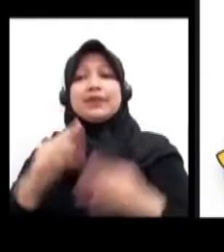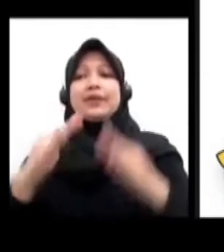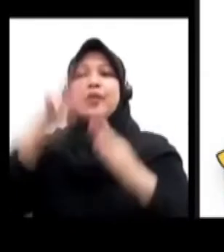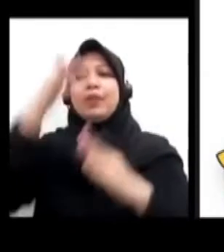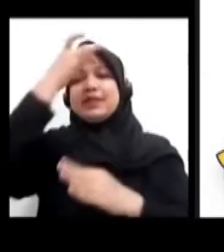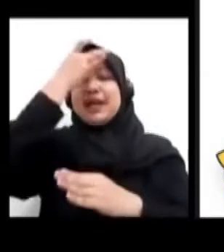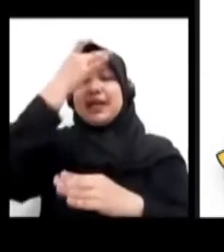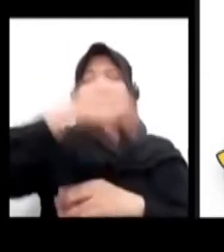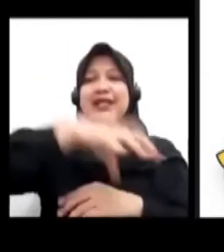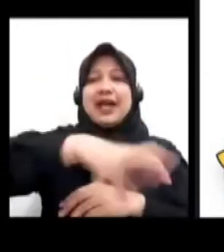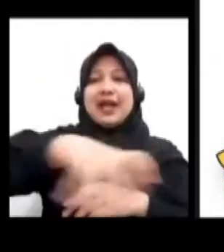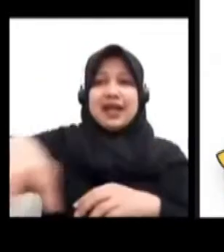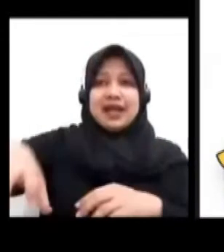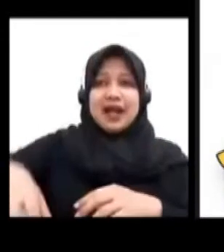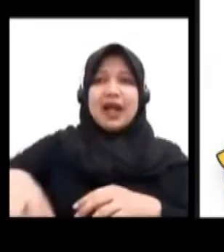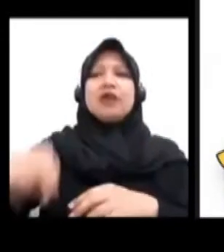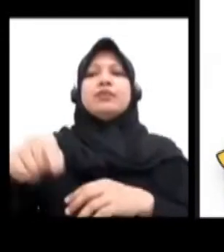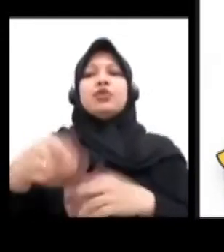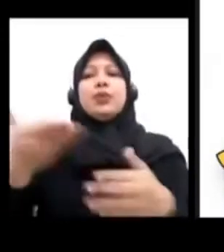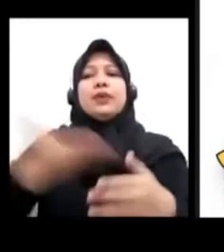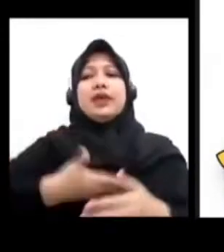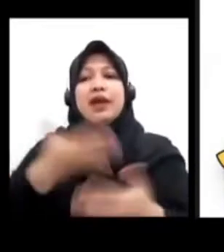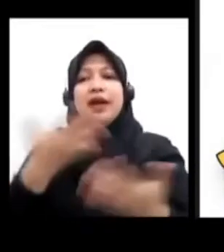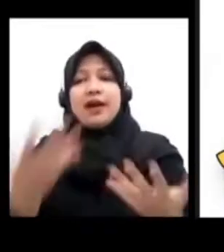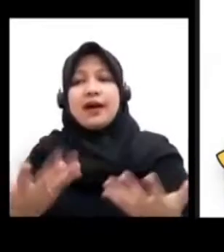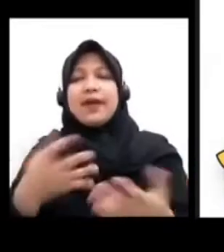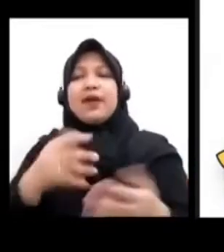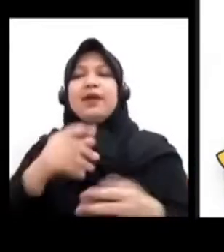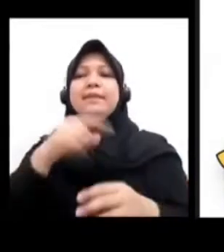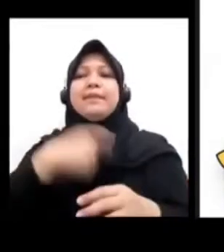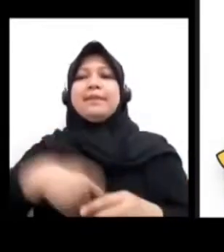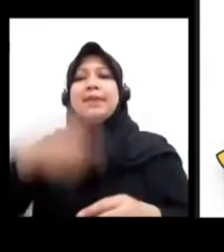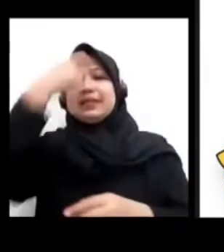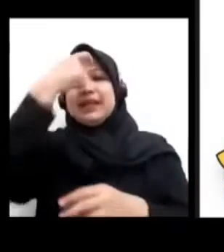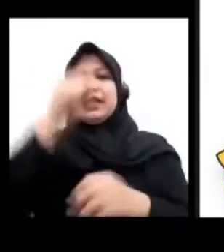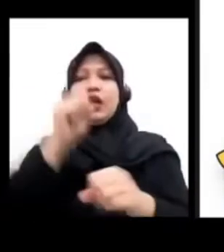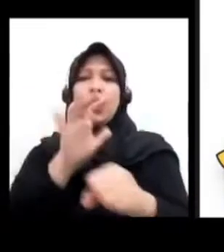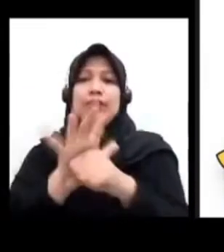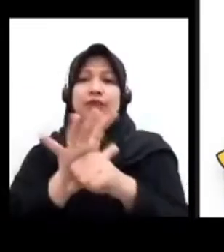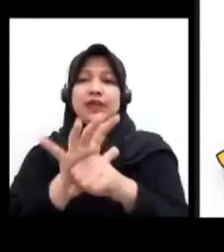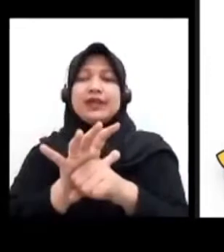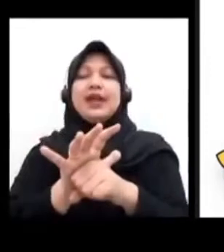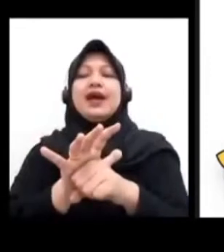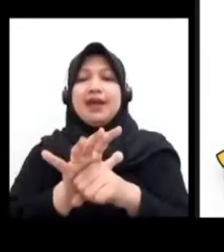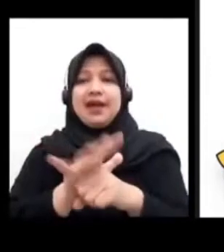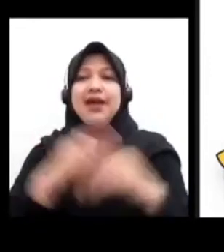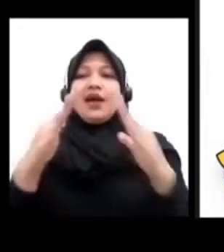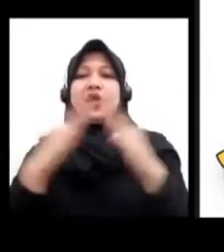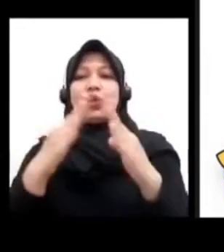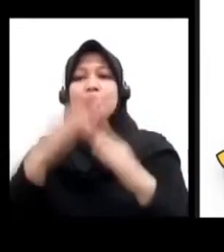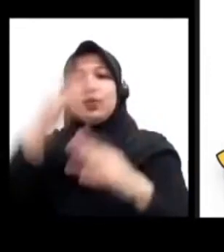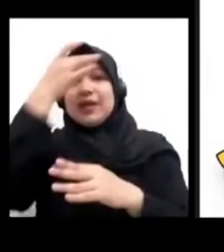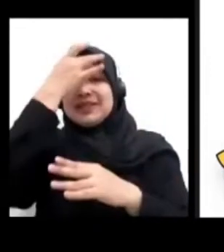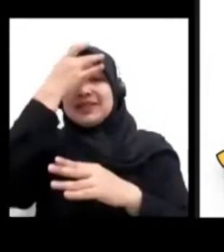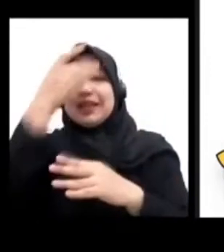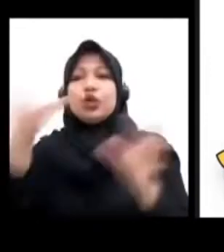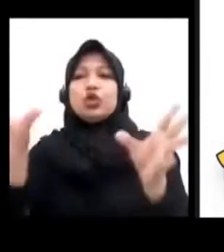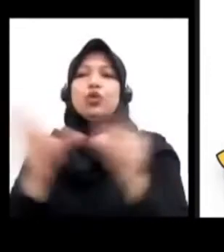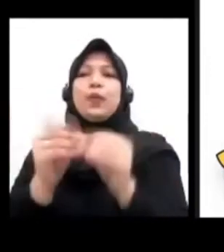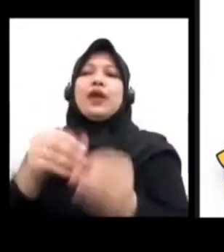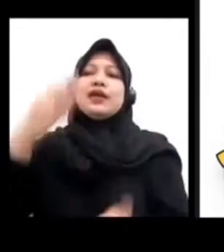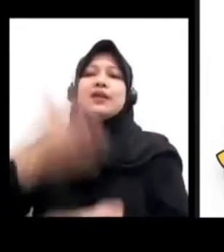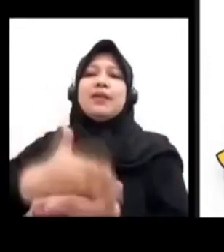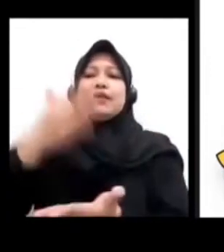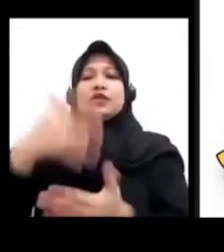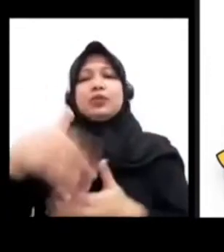Orang-orang yang Pandemi COVID-19 Sehingga Rumah sakit Terbatas Karena Terbatas Keuangan